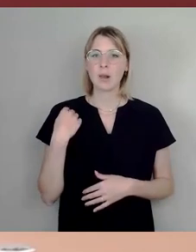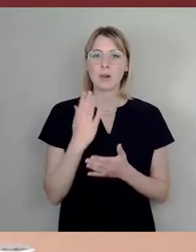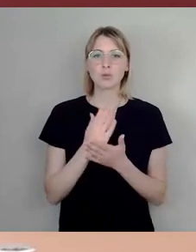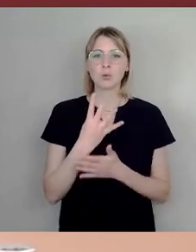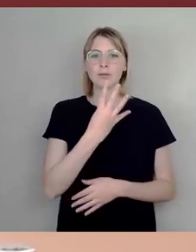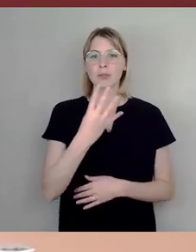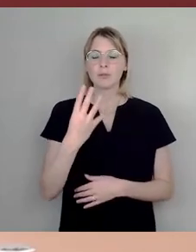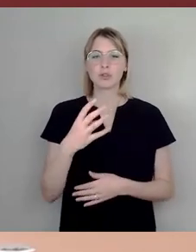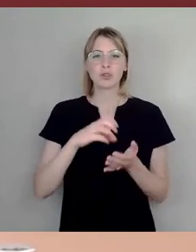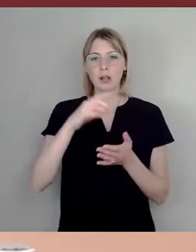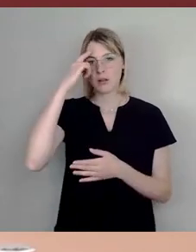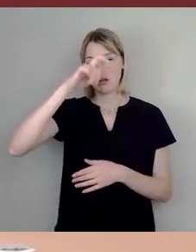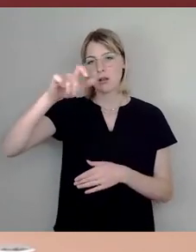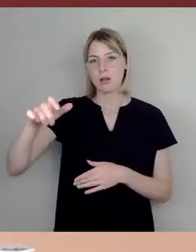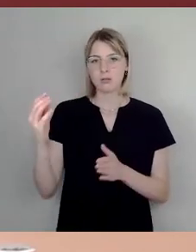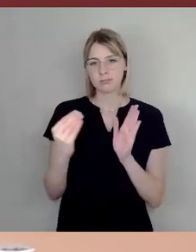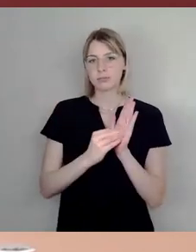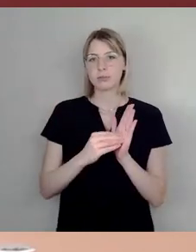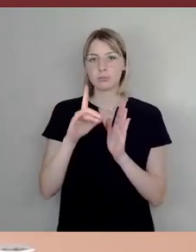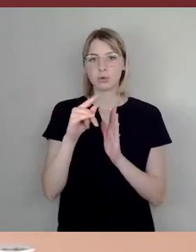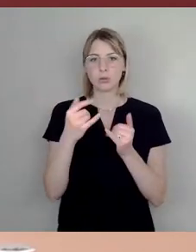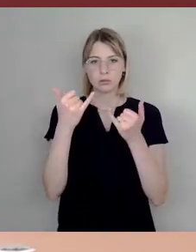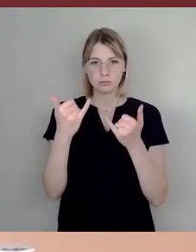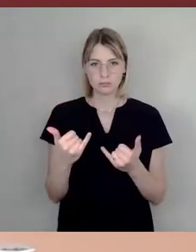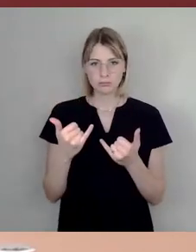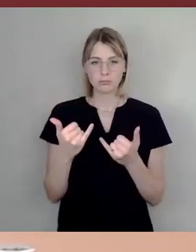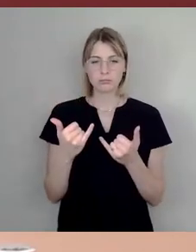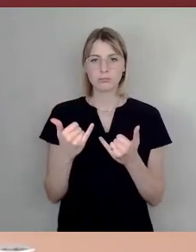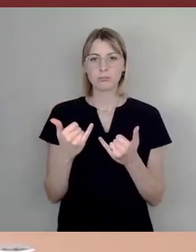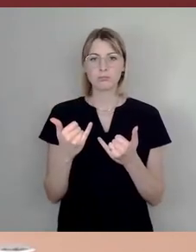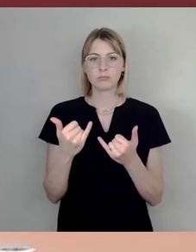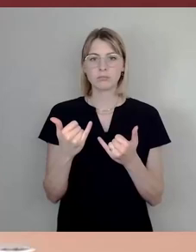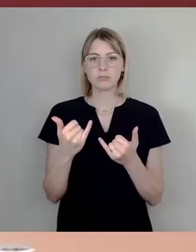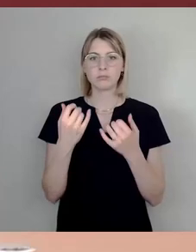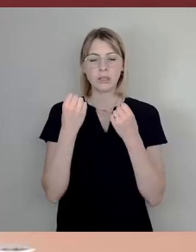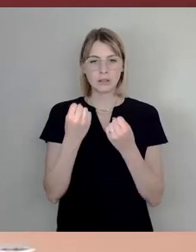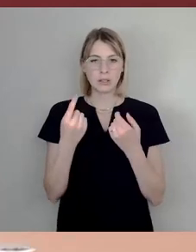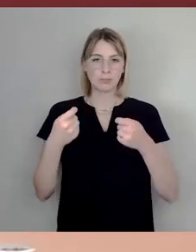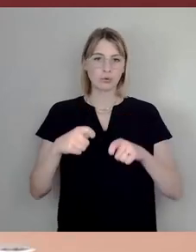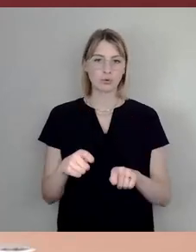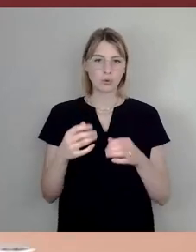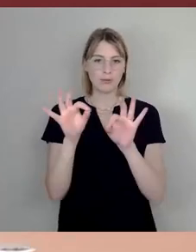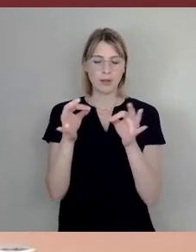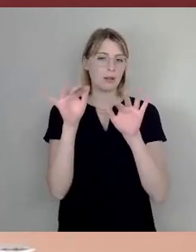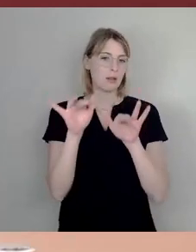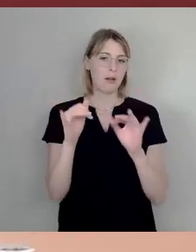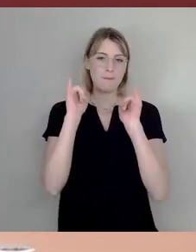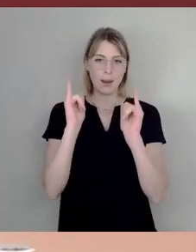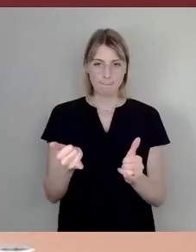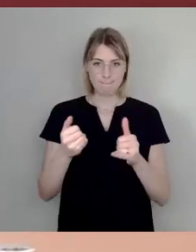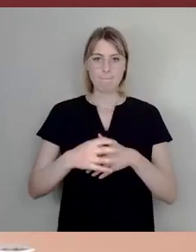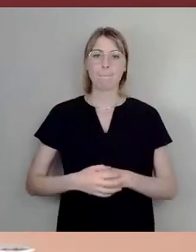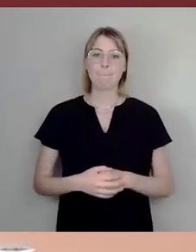Stadträder eingetragen gehabt und insoweit sind wir ganz sicher beschlussfähig. So, bevor wir dann in der